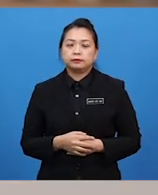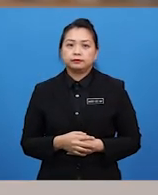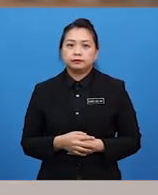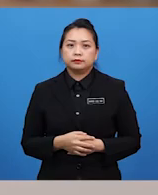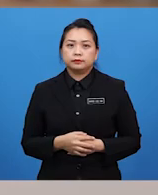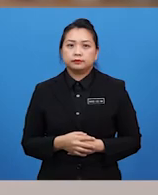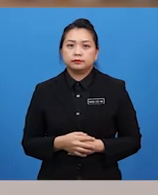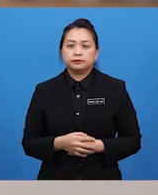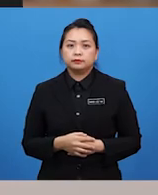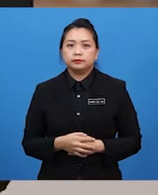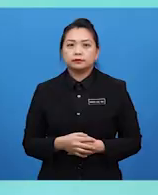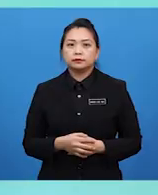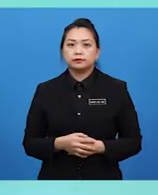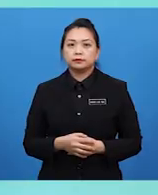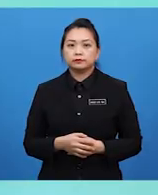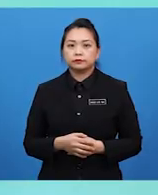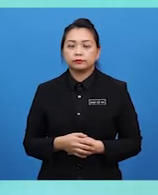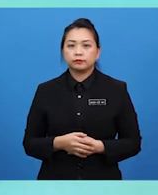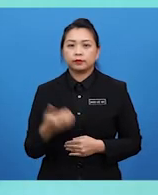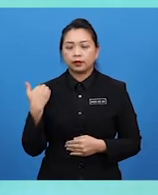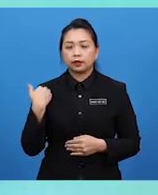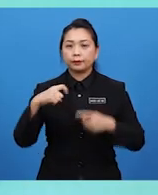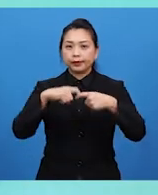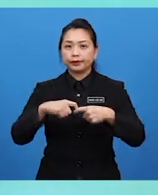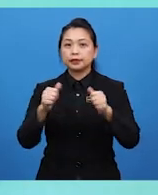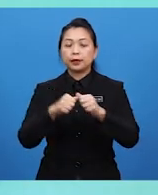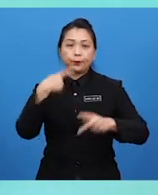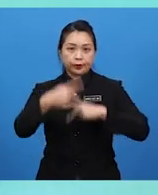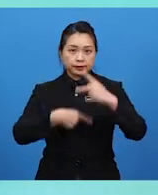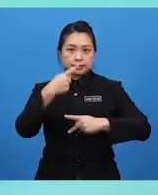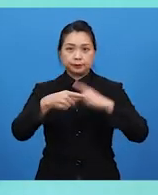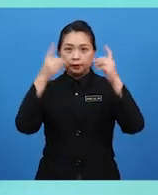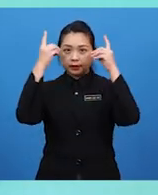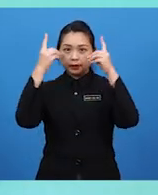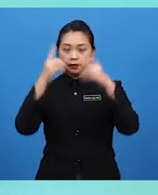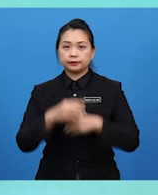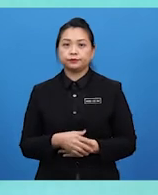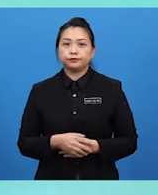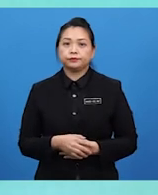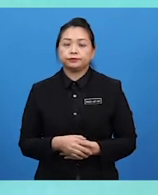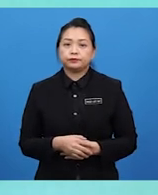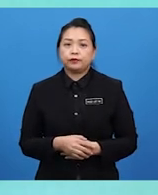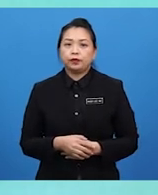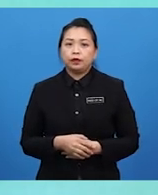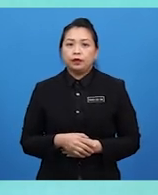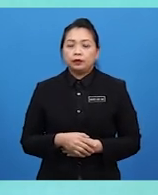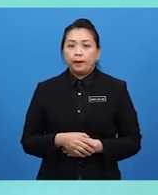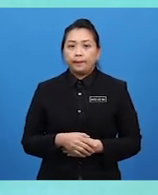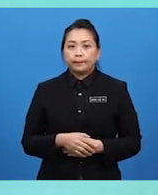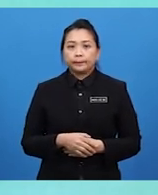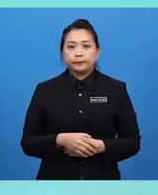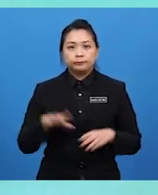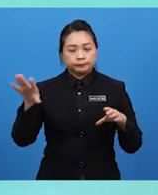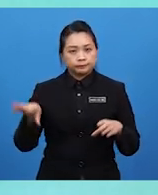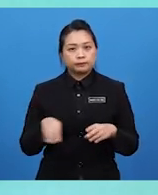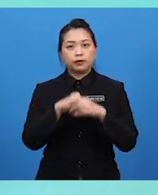Mana tidaknya, Cikgu Doys. Pendidikan adalah berkaitan dengan proses mendidik. Oleh hal yang demikian, proses